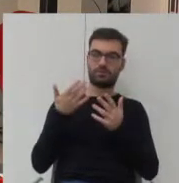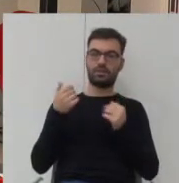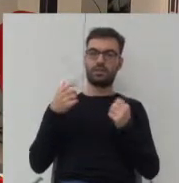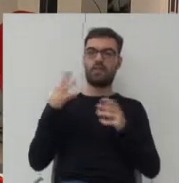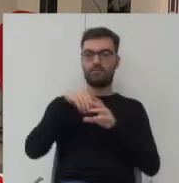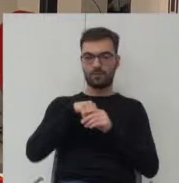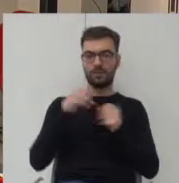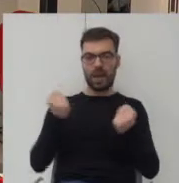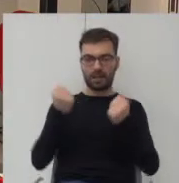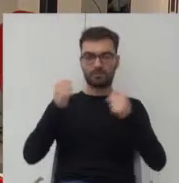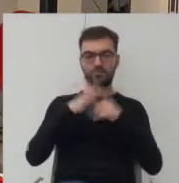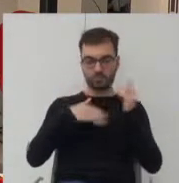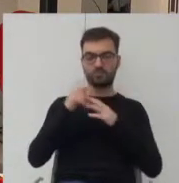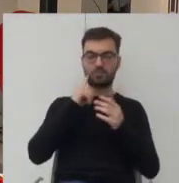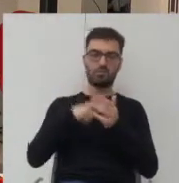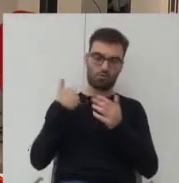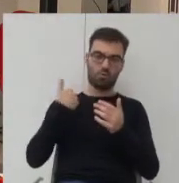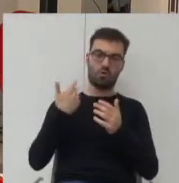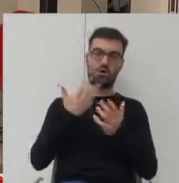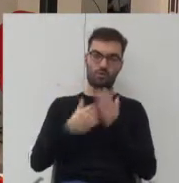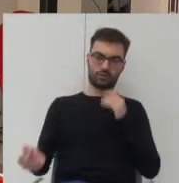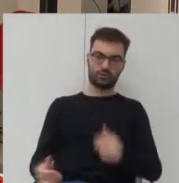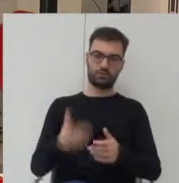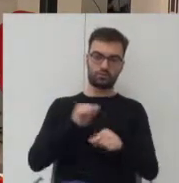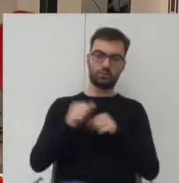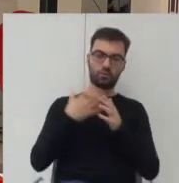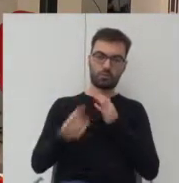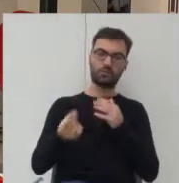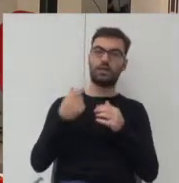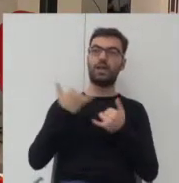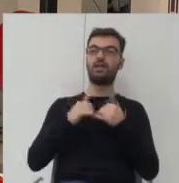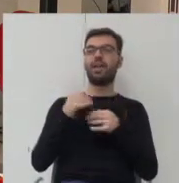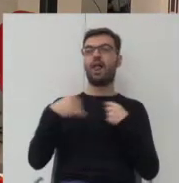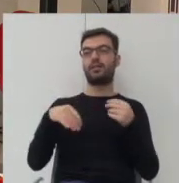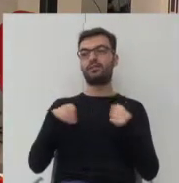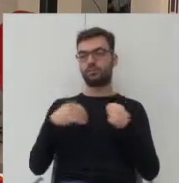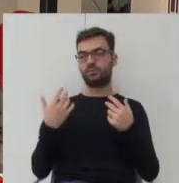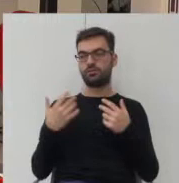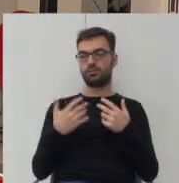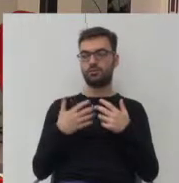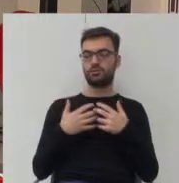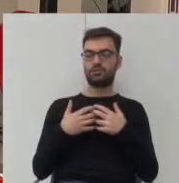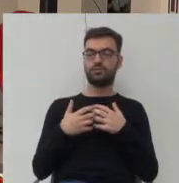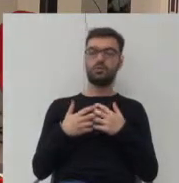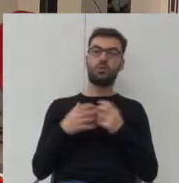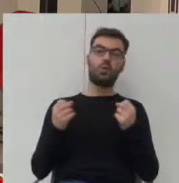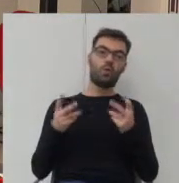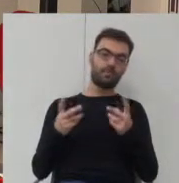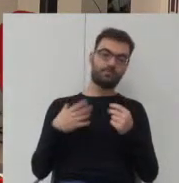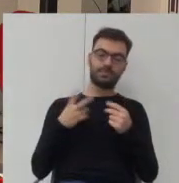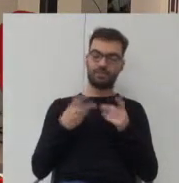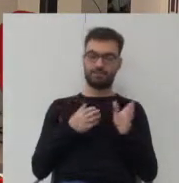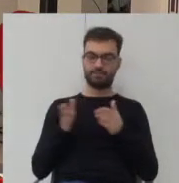się w budowę się opłacało jeśli chodzi o elastyczność tego modelu no to oczywiście możemy podchodzić do tego na dwa